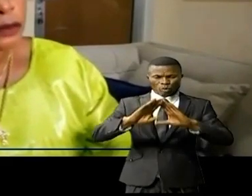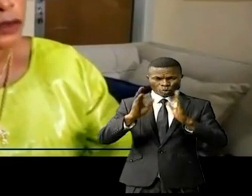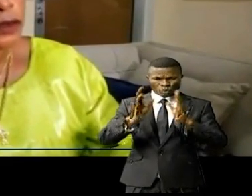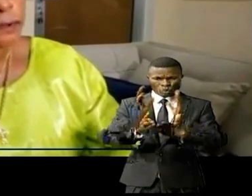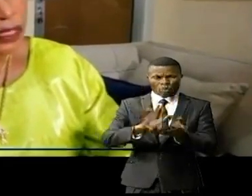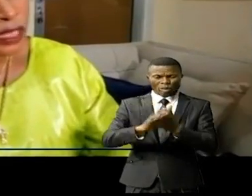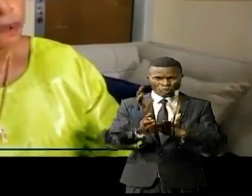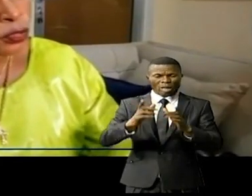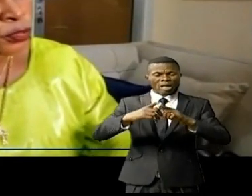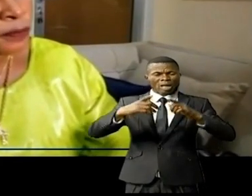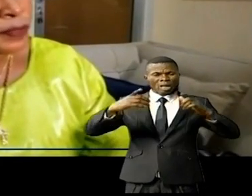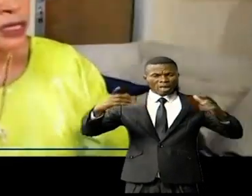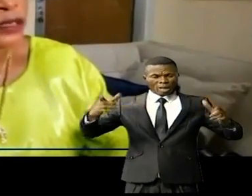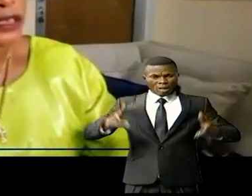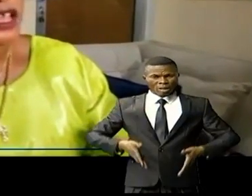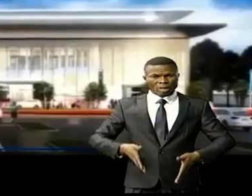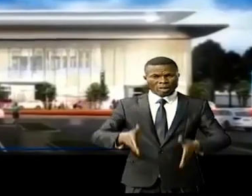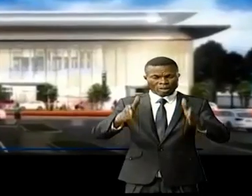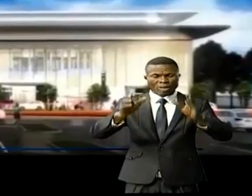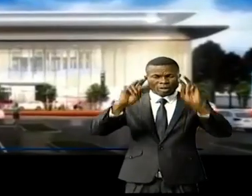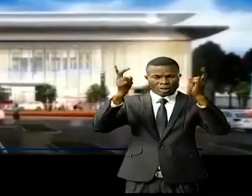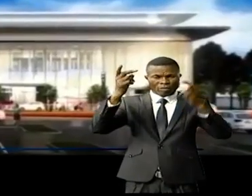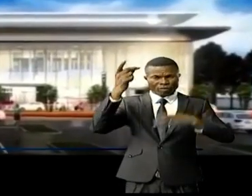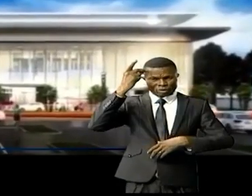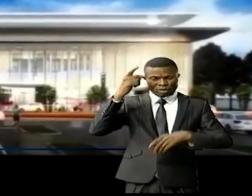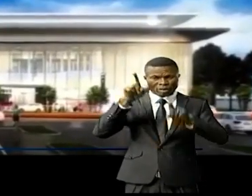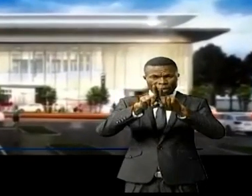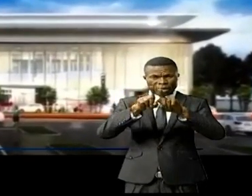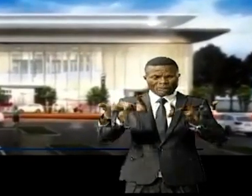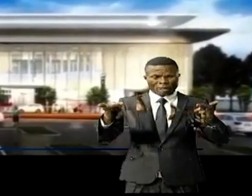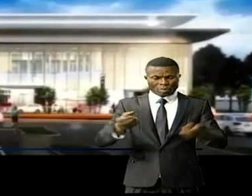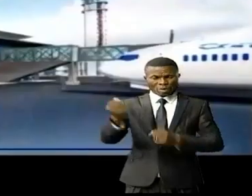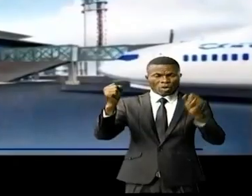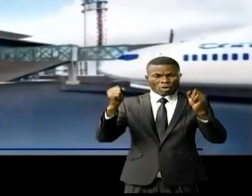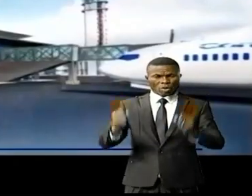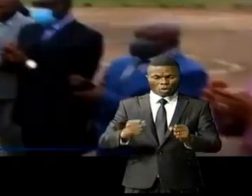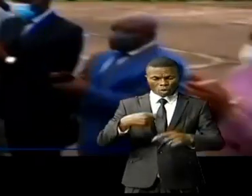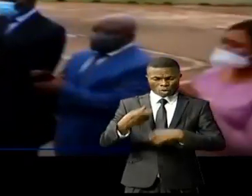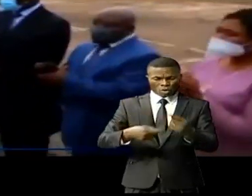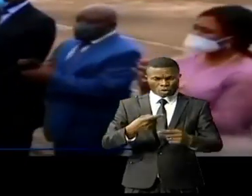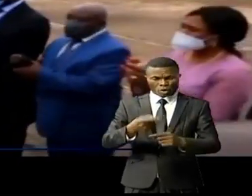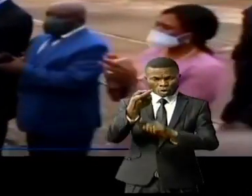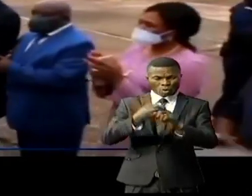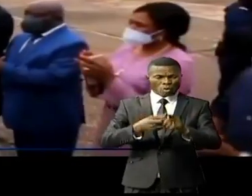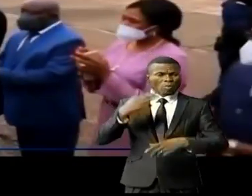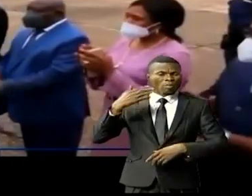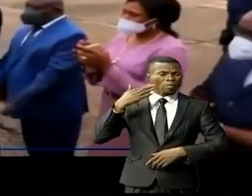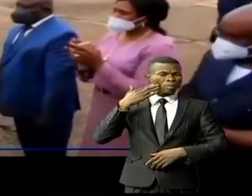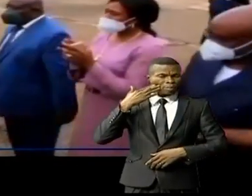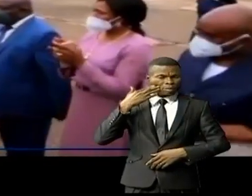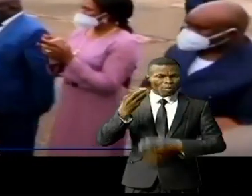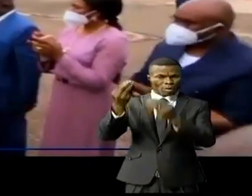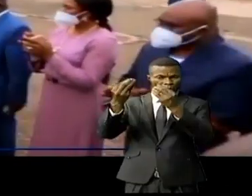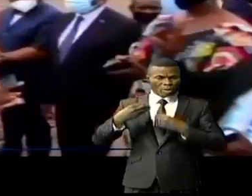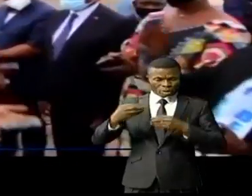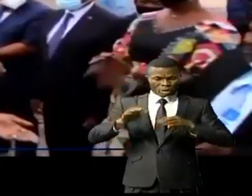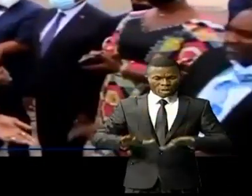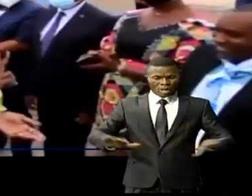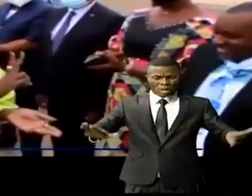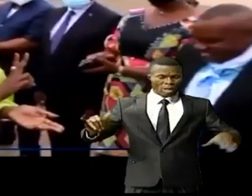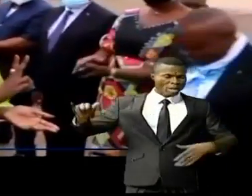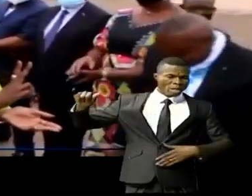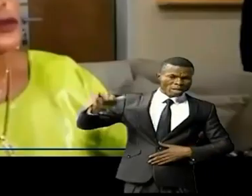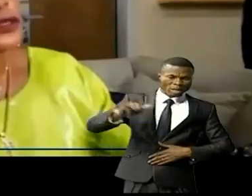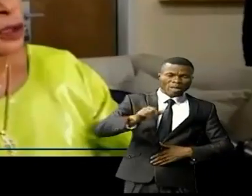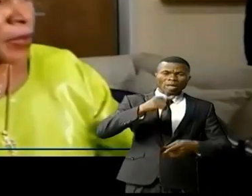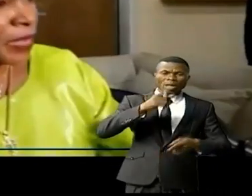élargissement de notre piste, ainsi que le parking, soient pensés. Au mois de mars, on va nous livrer l'aéroport. Nous avons